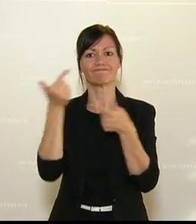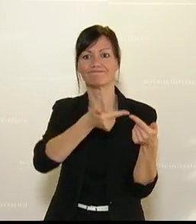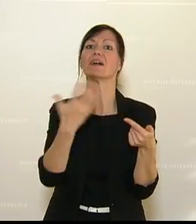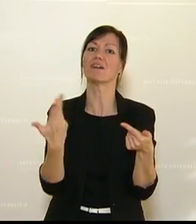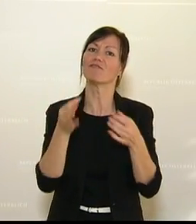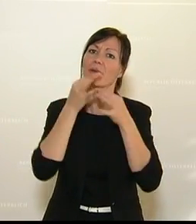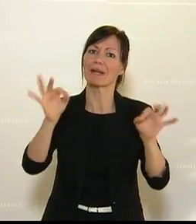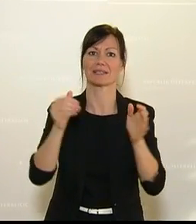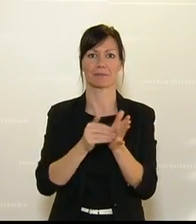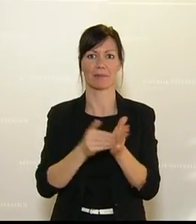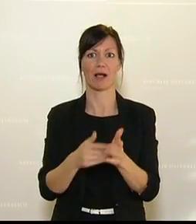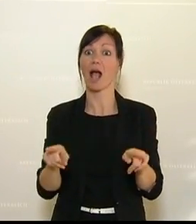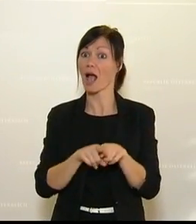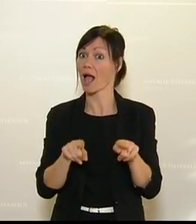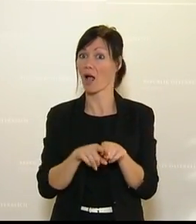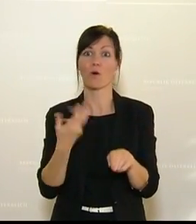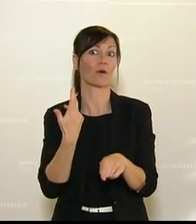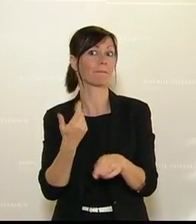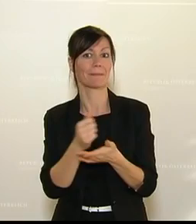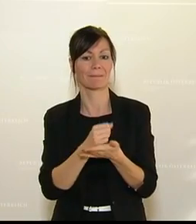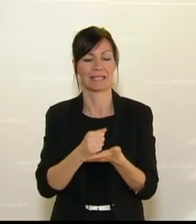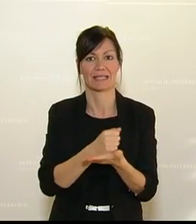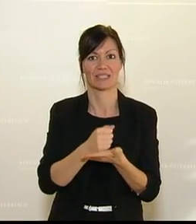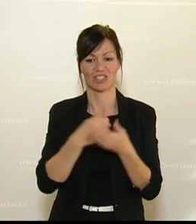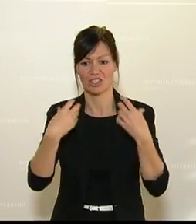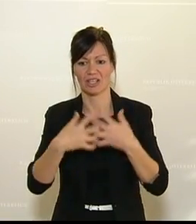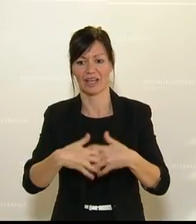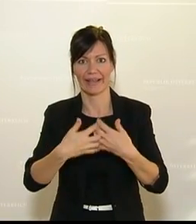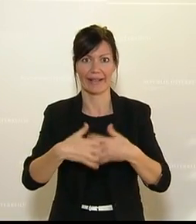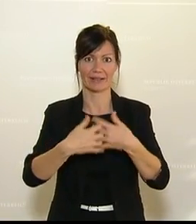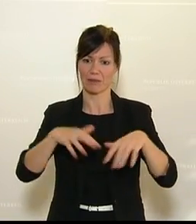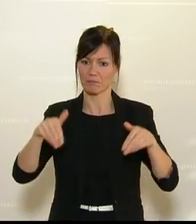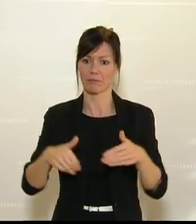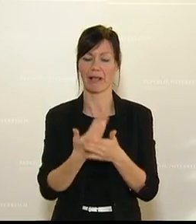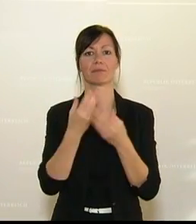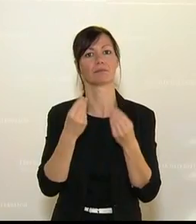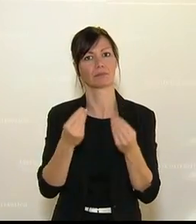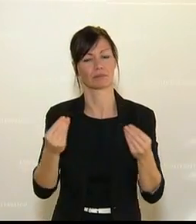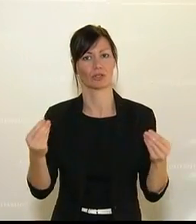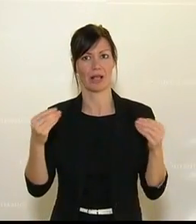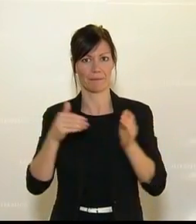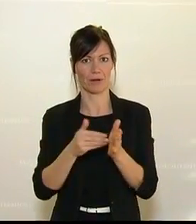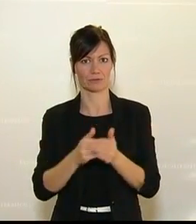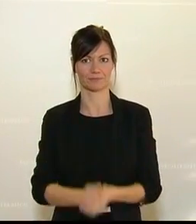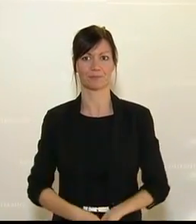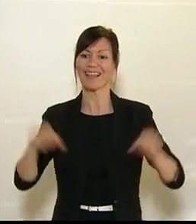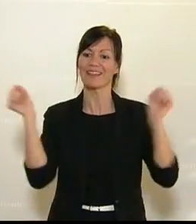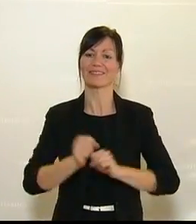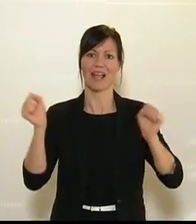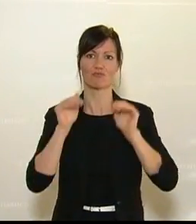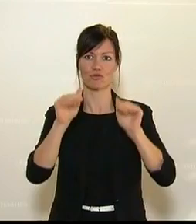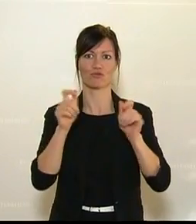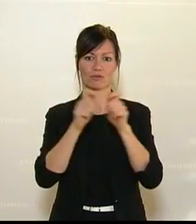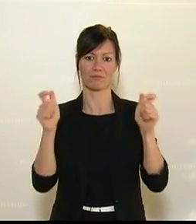obsoletem medizinischem Gerät steht am Programm. Terrorschutzpaket 25 Millionen Euro.